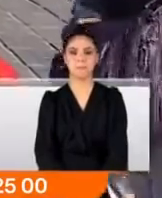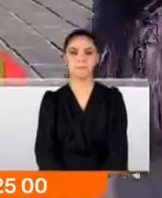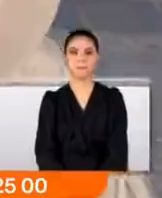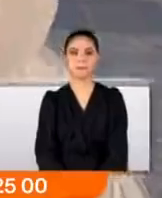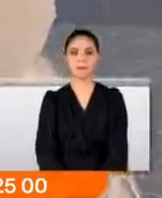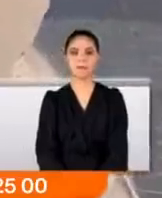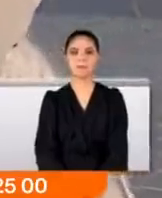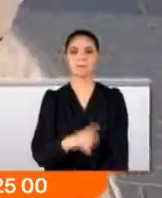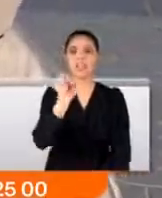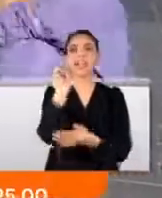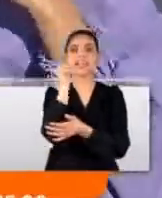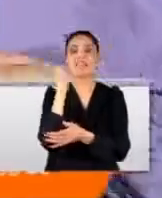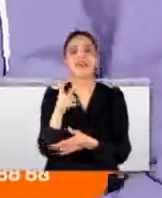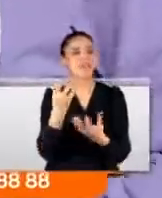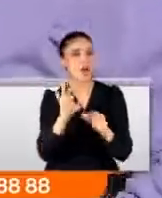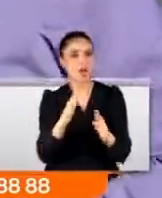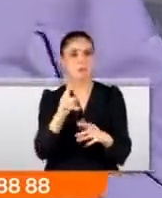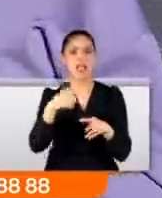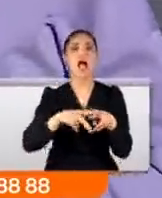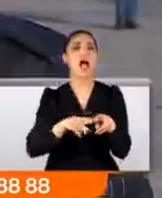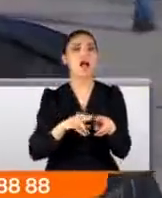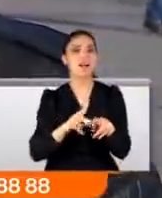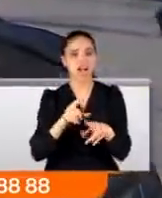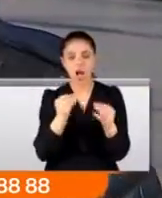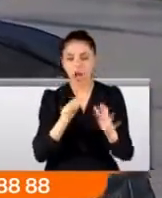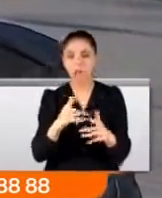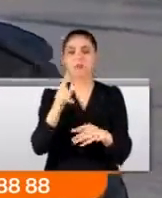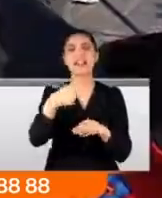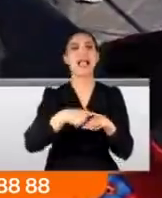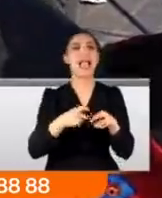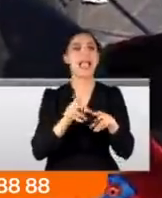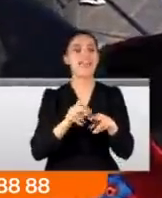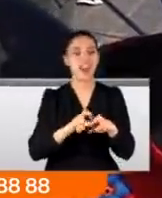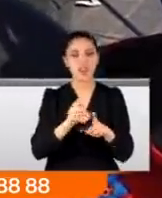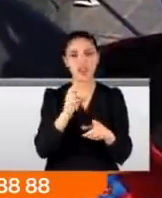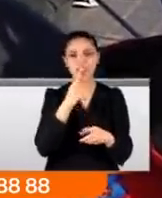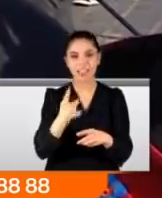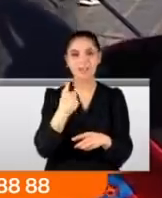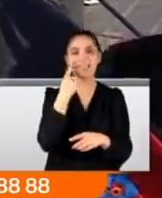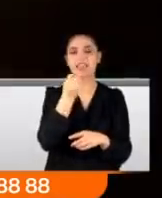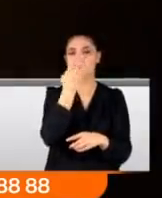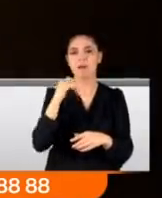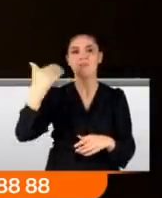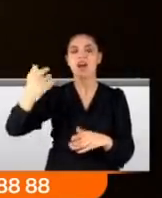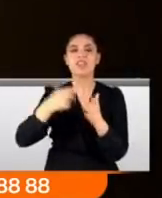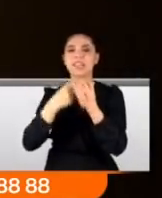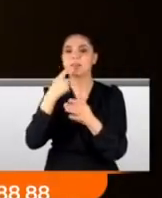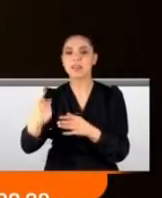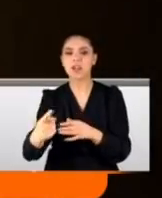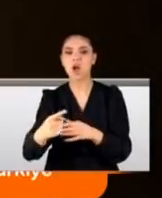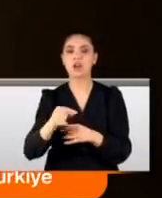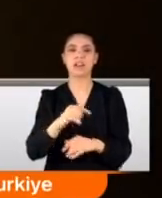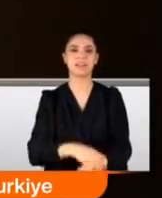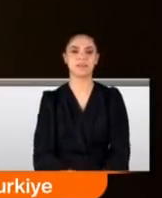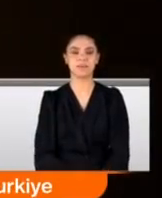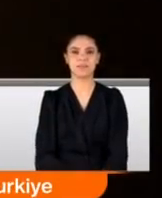Türkonot, Sivaslı Yiğido, Anka olabilir diye düşünüyorum. Evrenot diyebiliriz. Devlet Bahçeli farklı bir şey söyledi. İsmatın böyle Çaçalı,